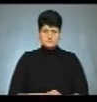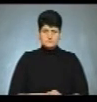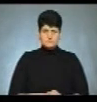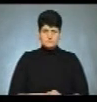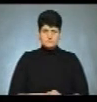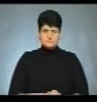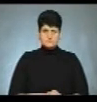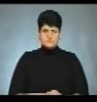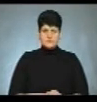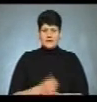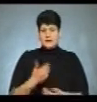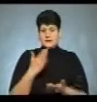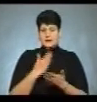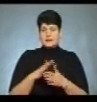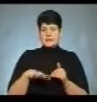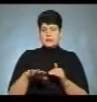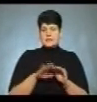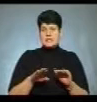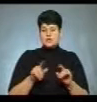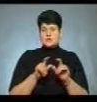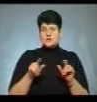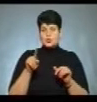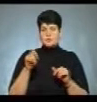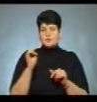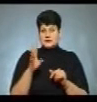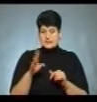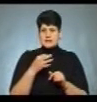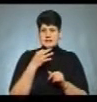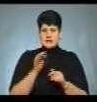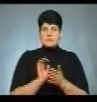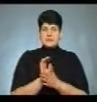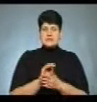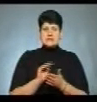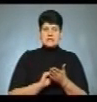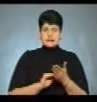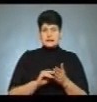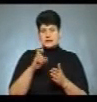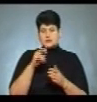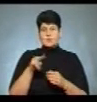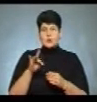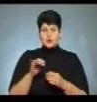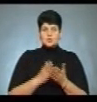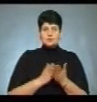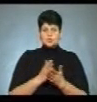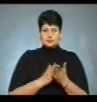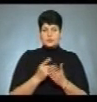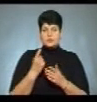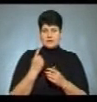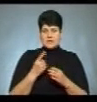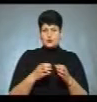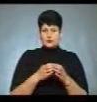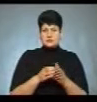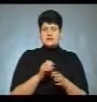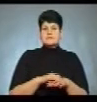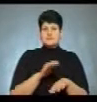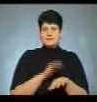Ми знаходимося на території дитячого садочка номер 14. Як повідомила прессекретар Держпродспоживслужби Наталія Гризькова, в одній з груп зафіксували п